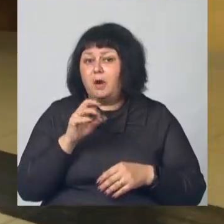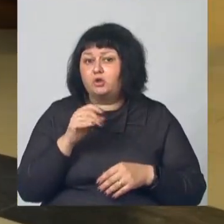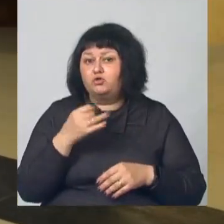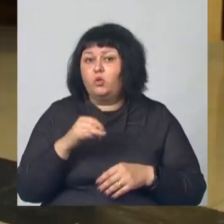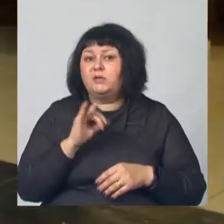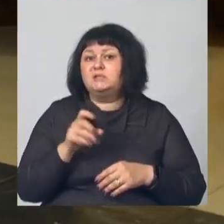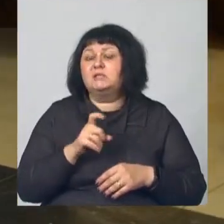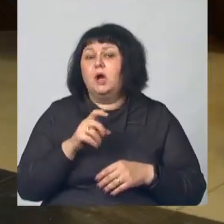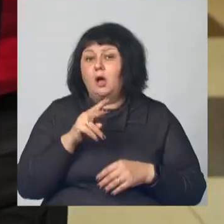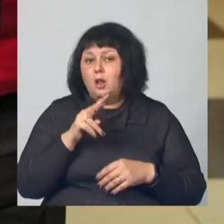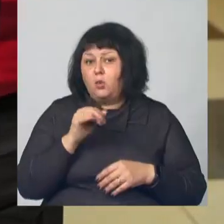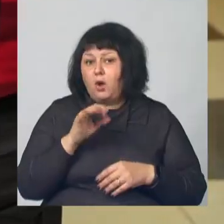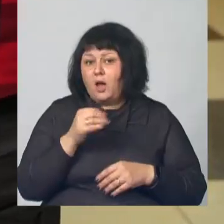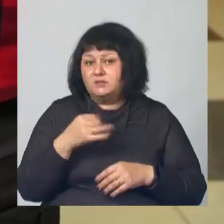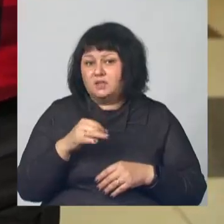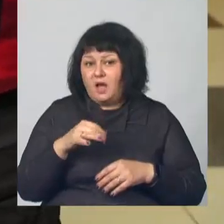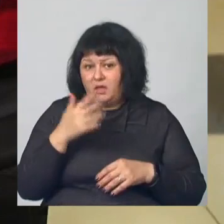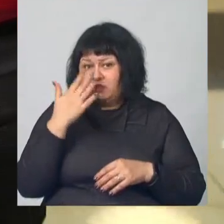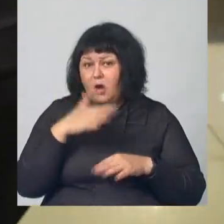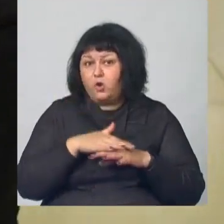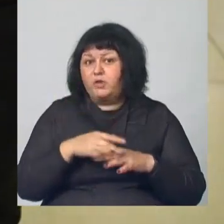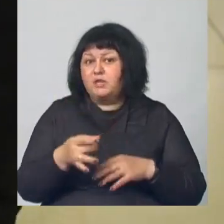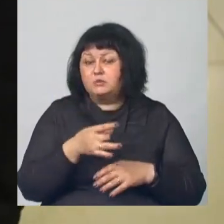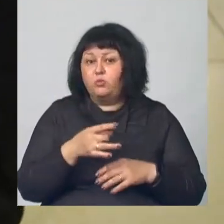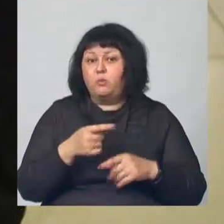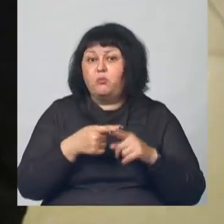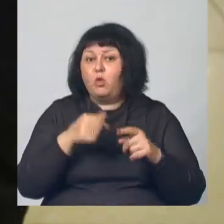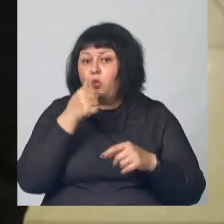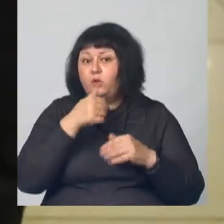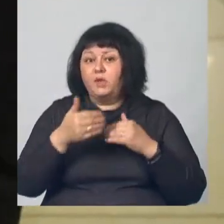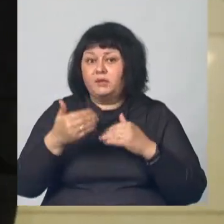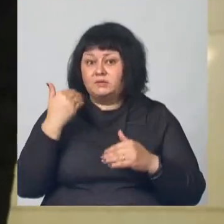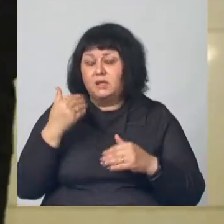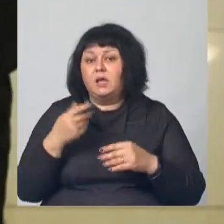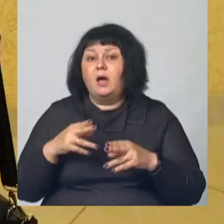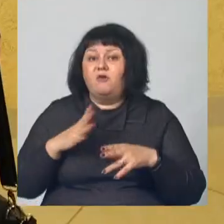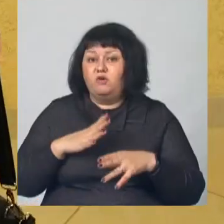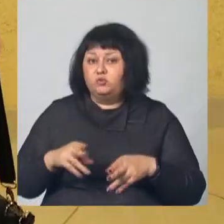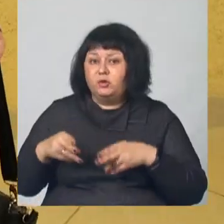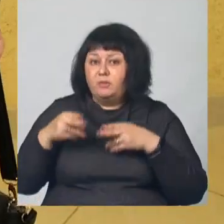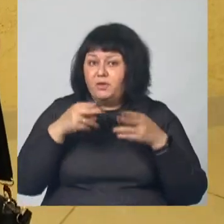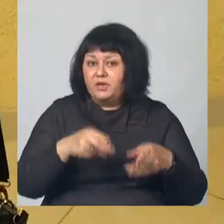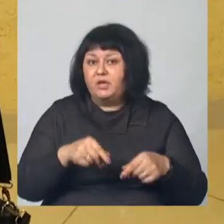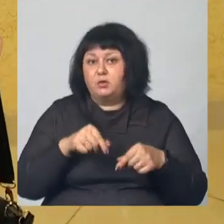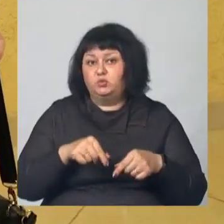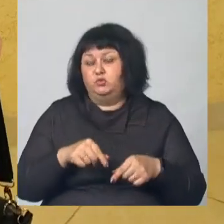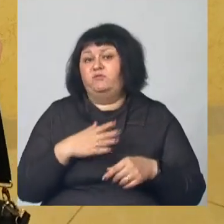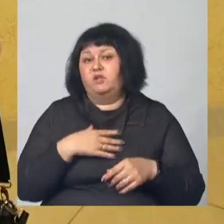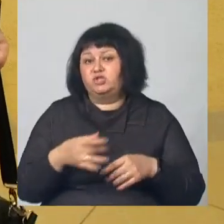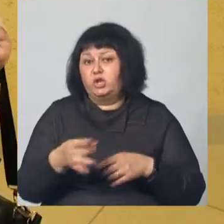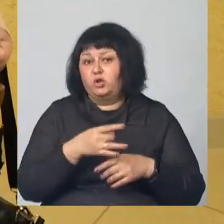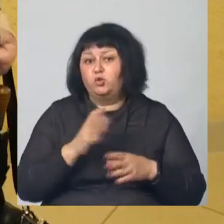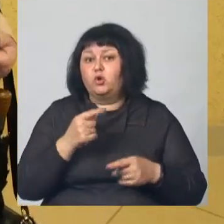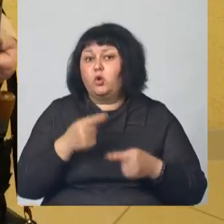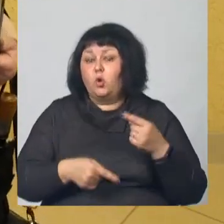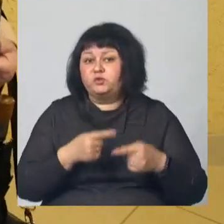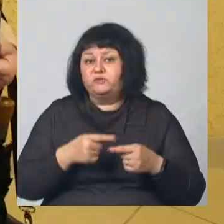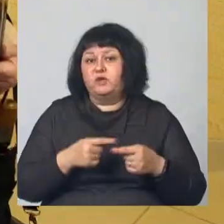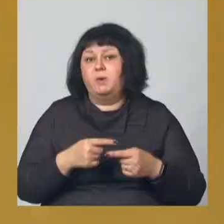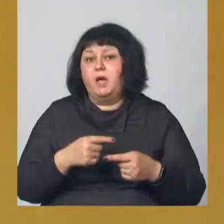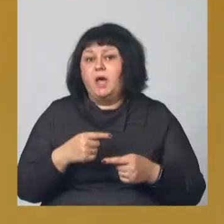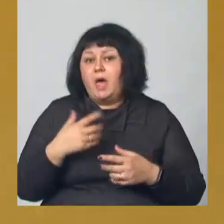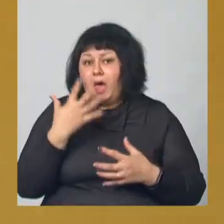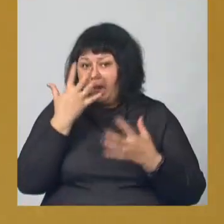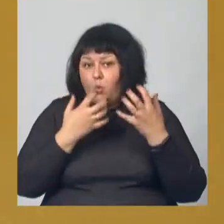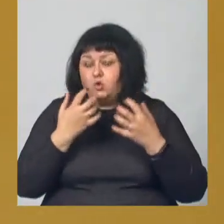Народной Республики. Полгода назад со своей мамой он вынужденно переехал в наш регион к родственникам. Сдержать эмоции сложно до